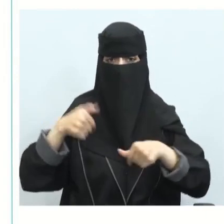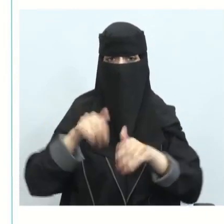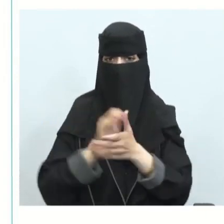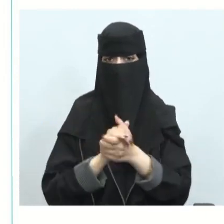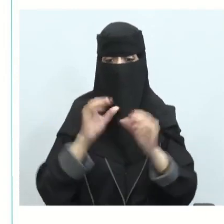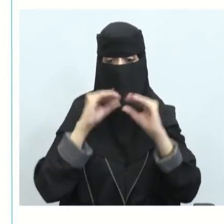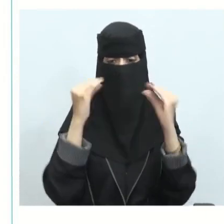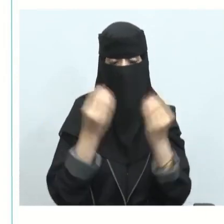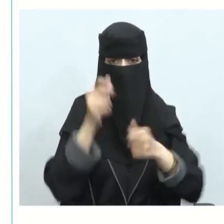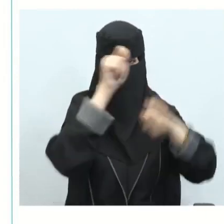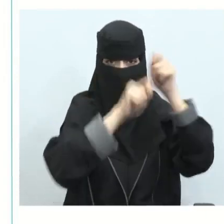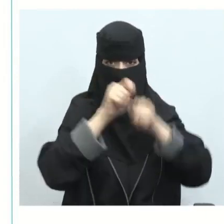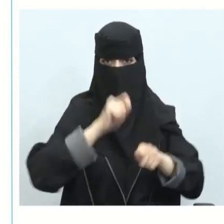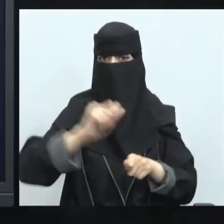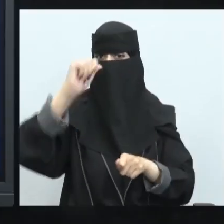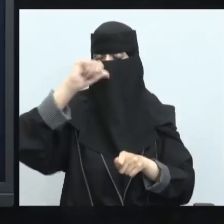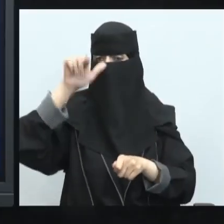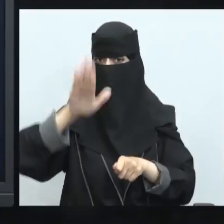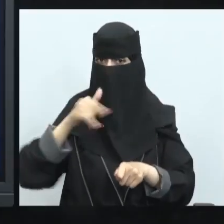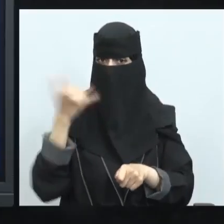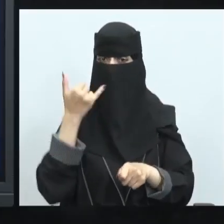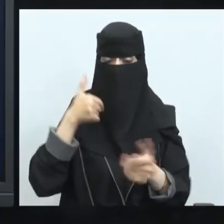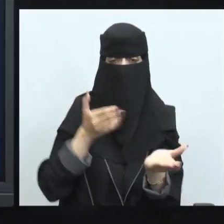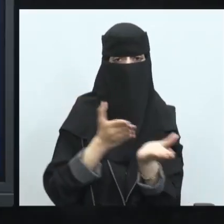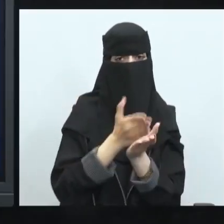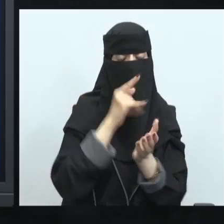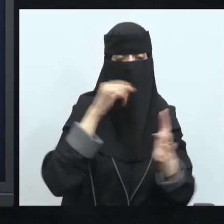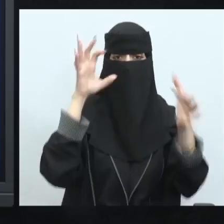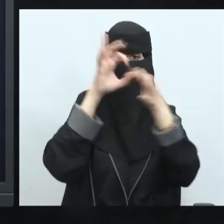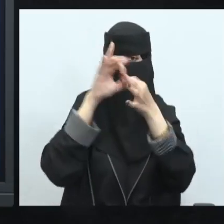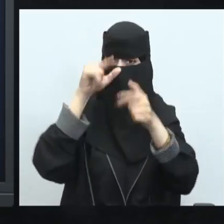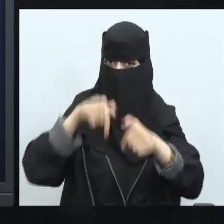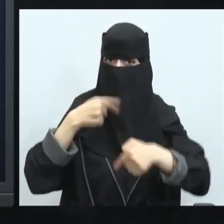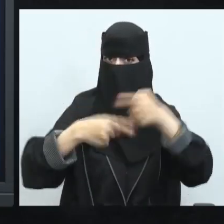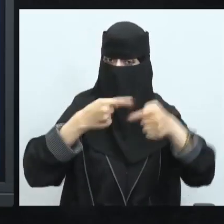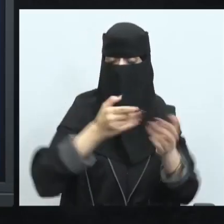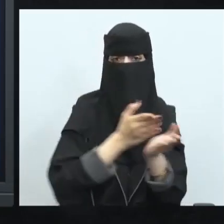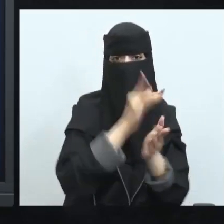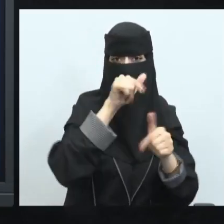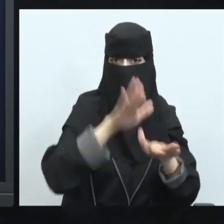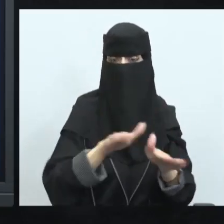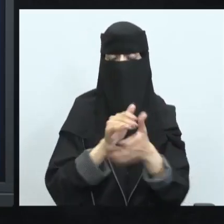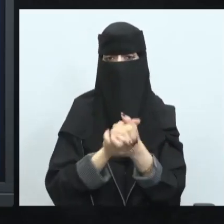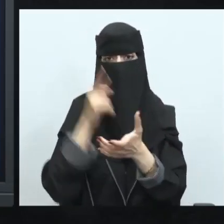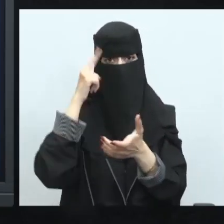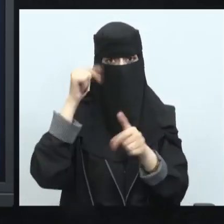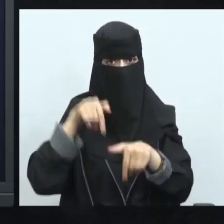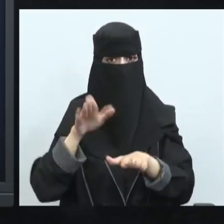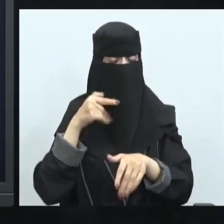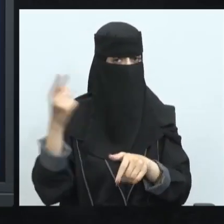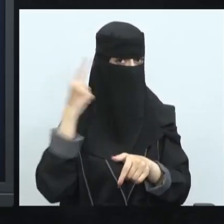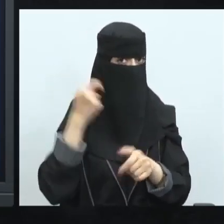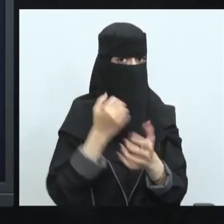استخدام المياه وذكرنا هو من أهم المجالات فيما يتعلق في الاستدامة نحن نعلم أو نسمع